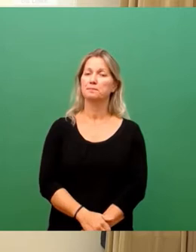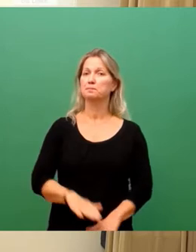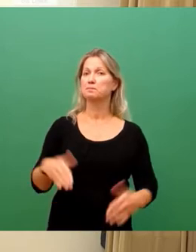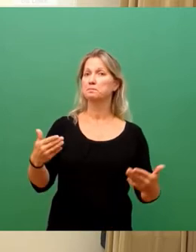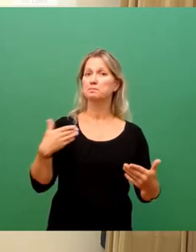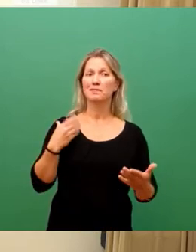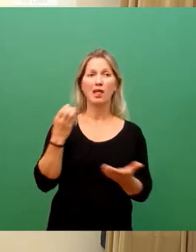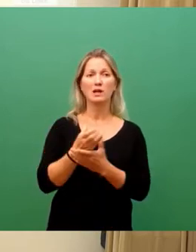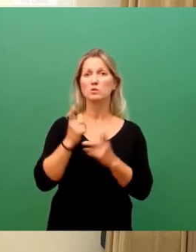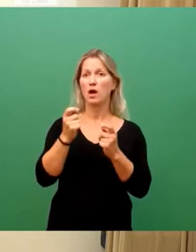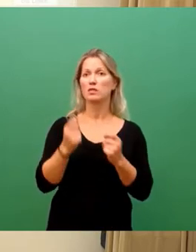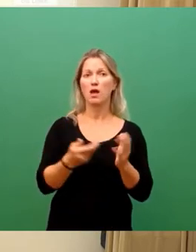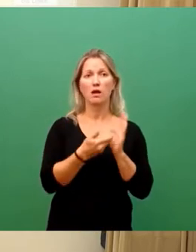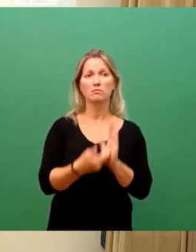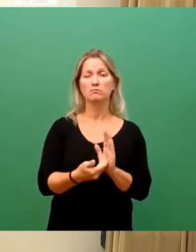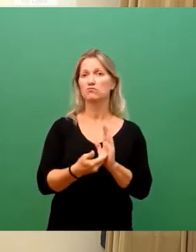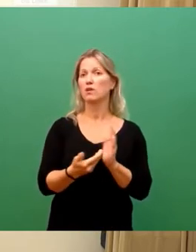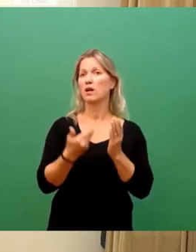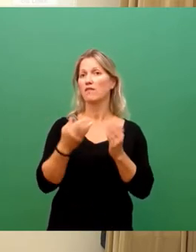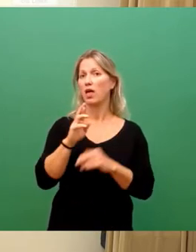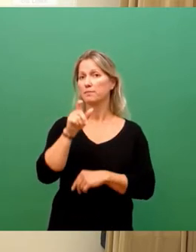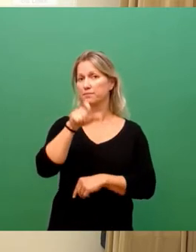Ergänzungsantrag ein? Frau Wendt, bitte schön.